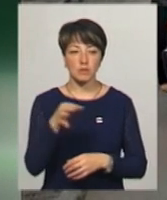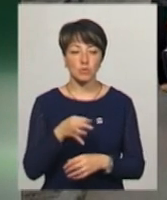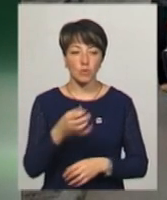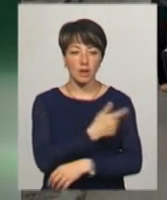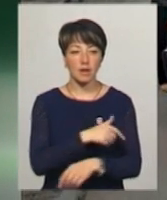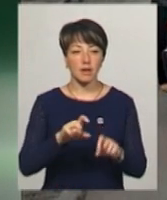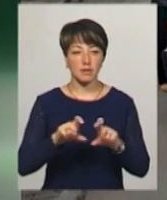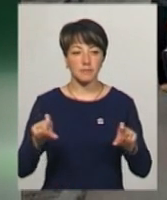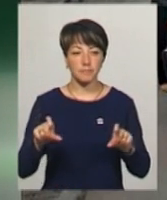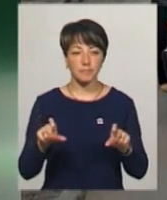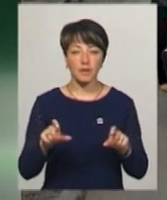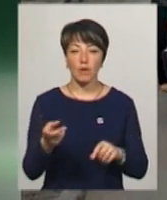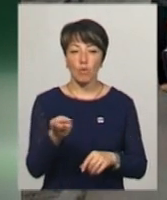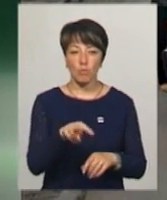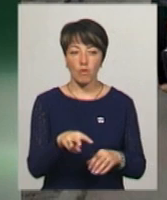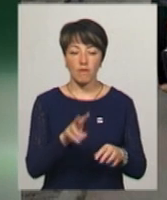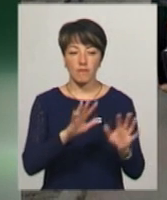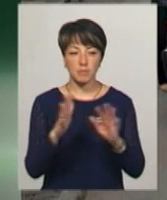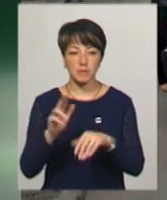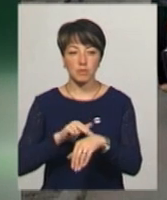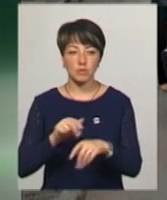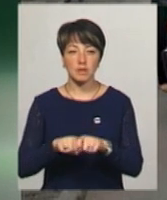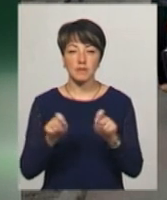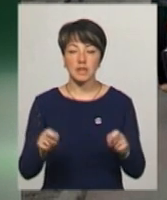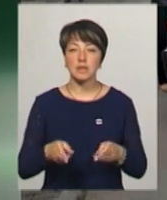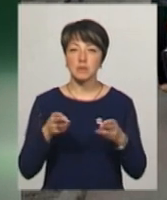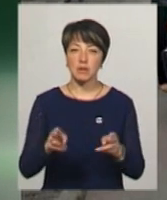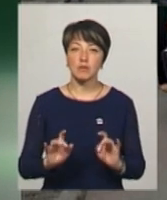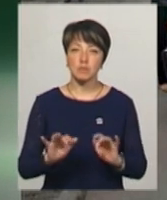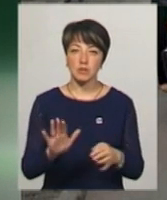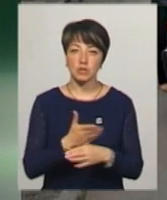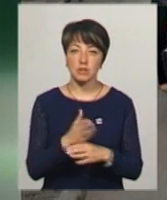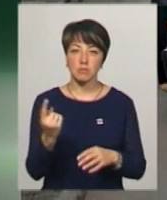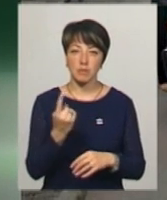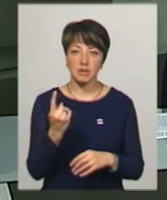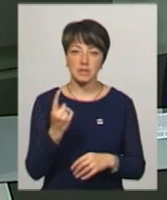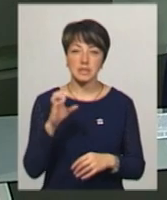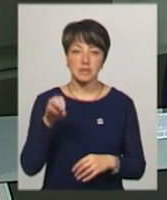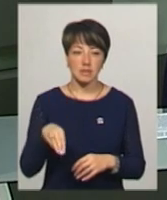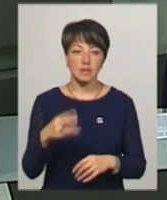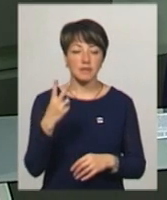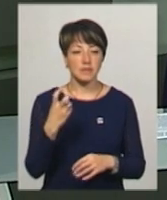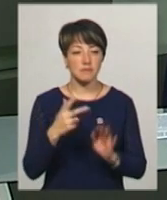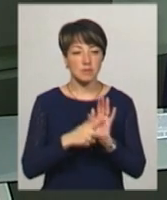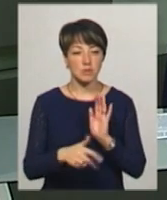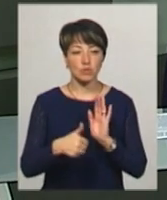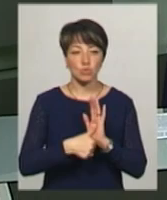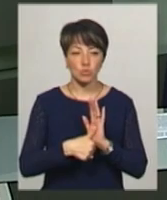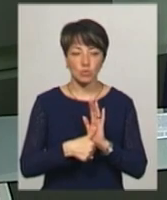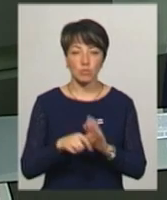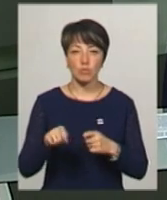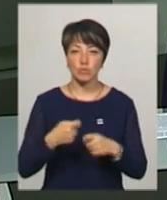клінічної лікарні. В обох випадках правоохоронці відкрили кримінальне провадження за частину першої статті 286